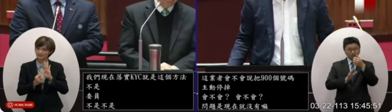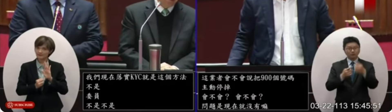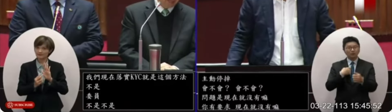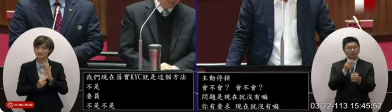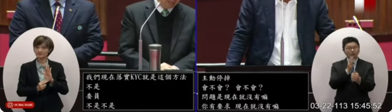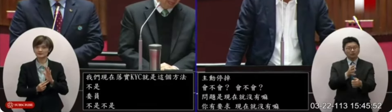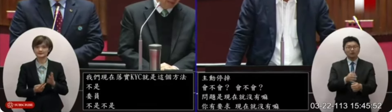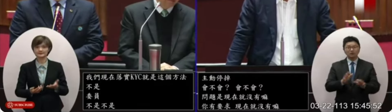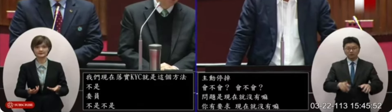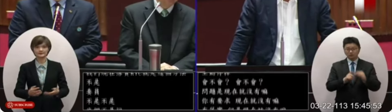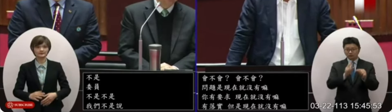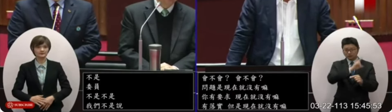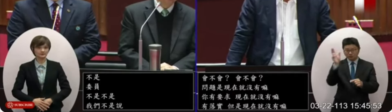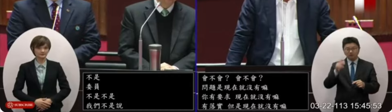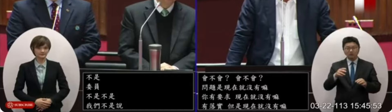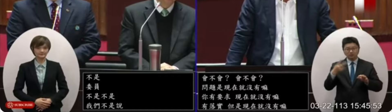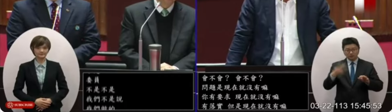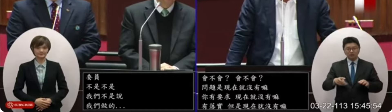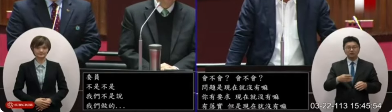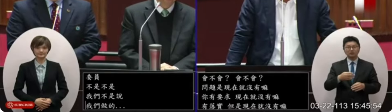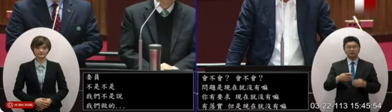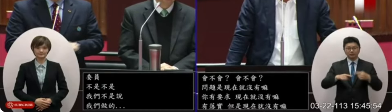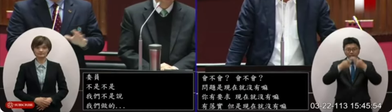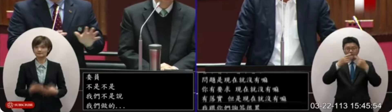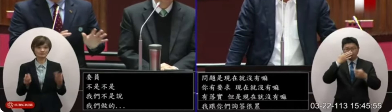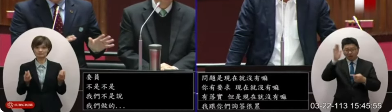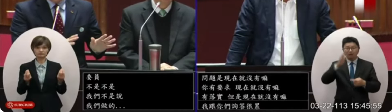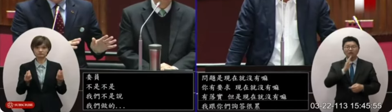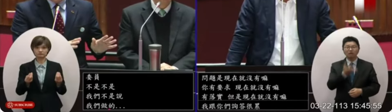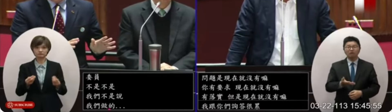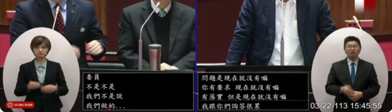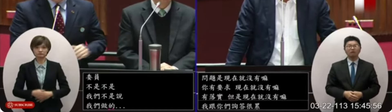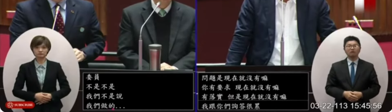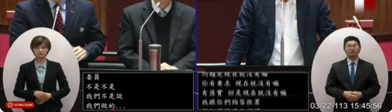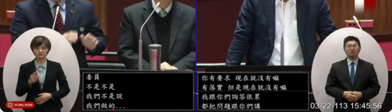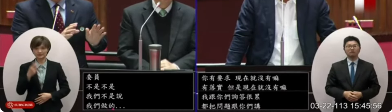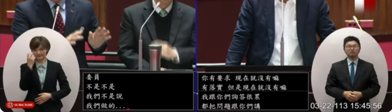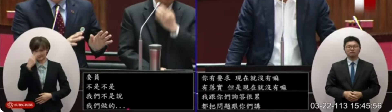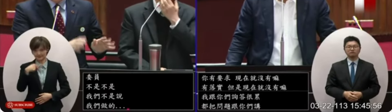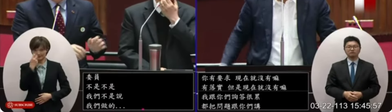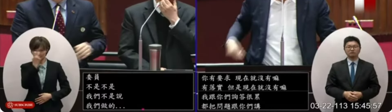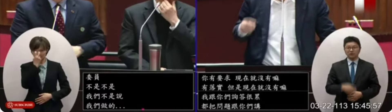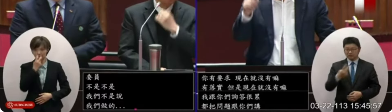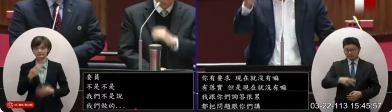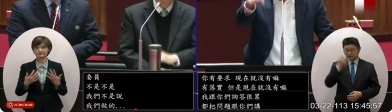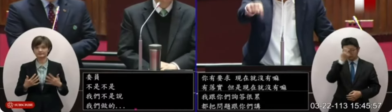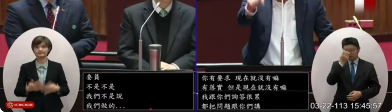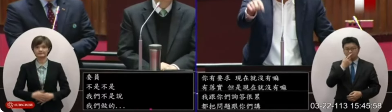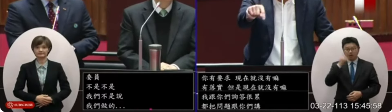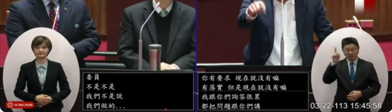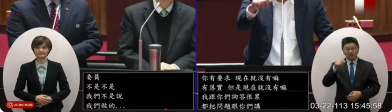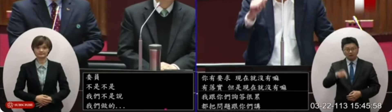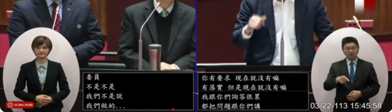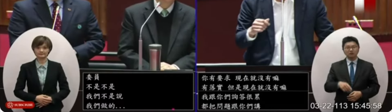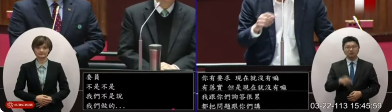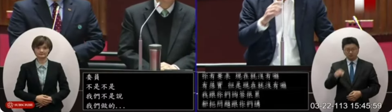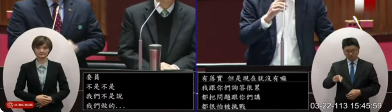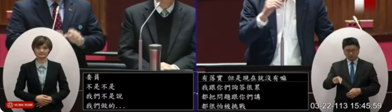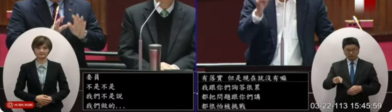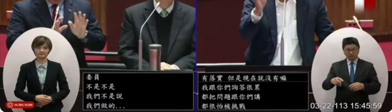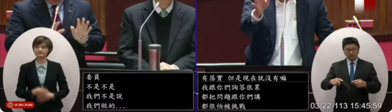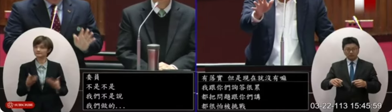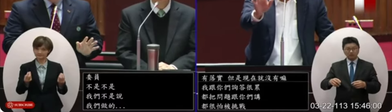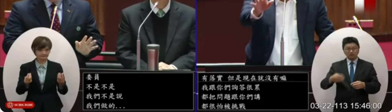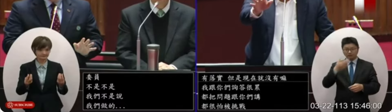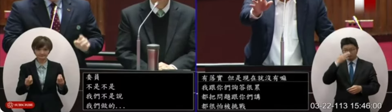一下今天中天是不是又再次勝訴了對吧那是一個再審的問題而已再審嘛所以在那一審的勝訴